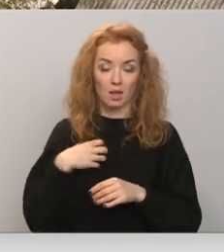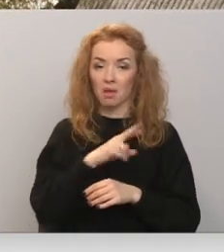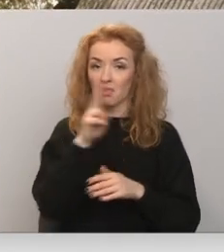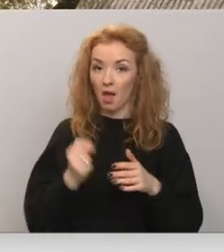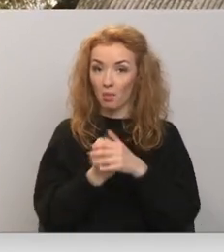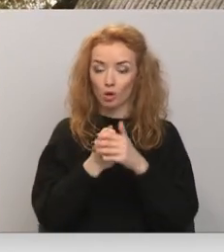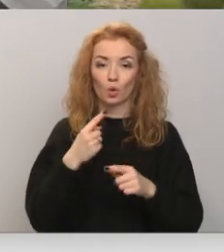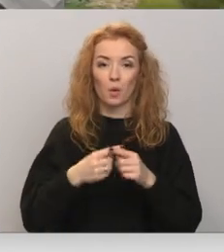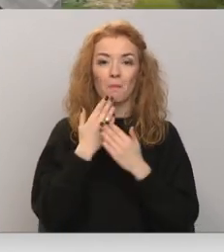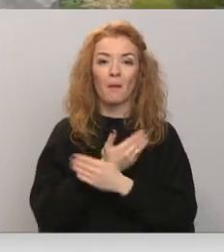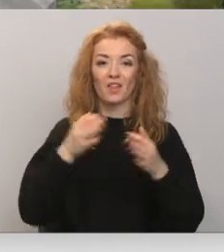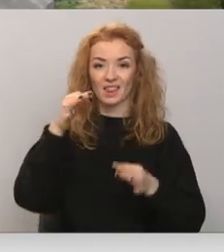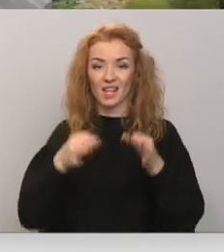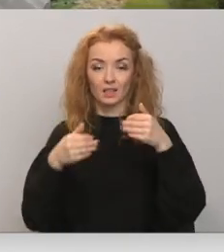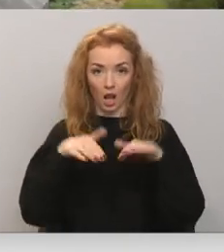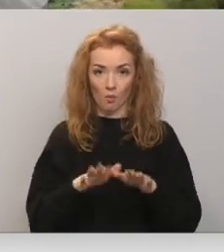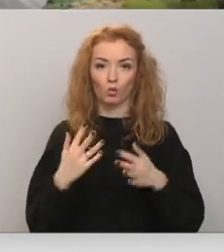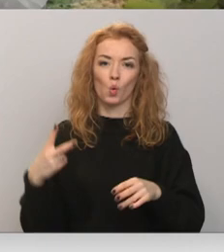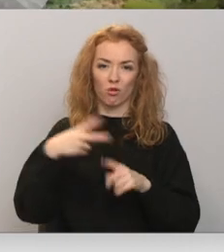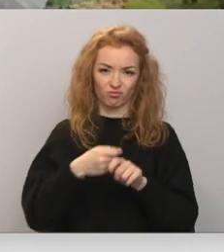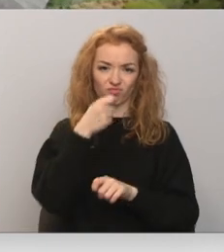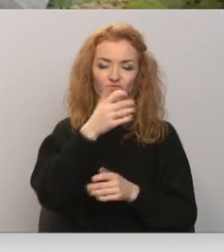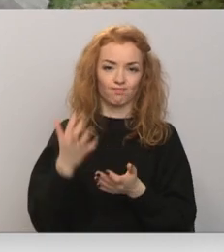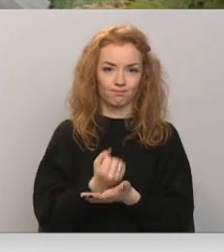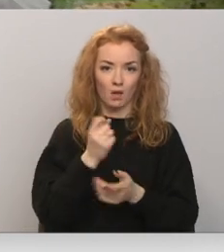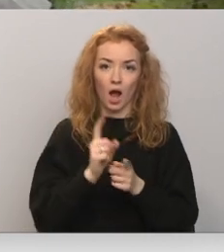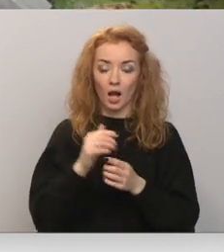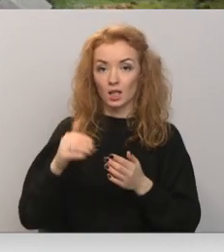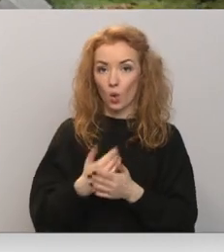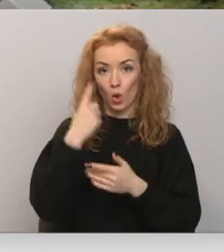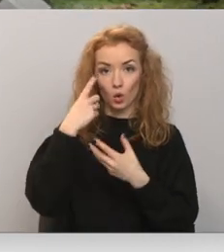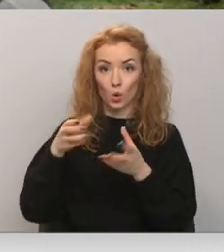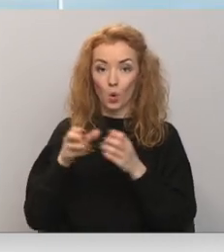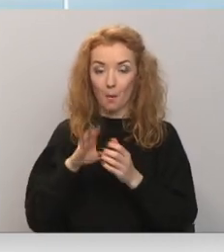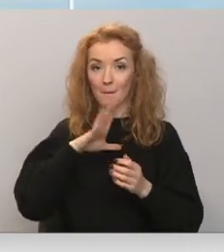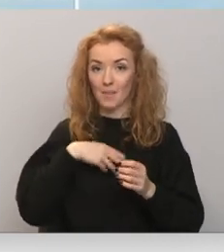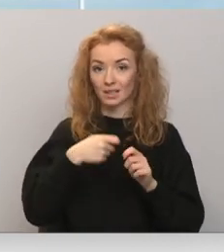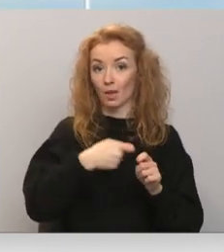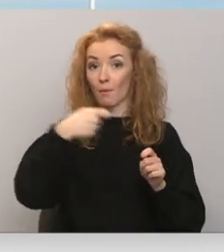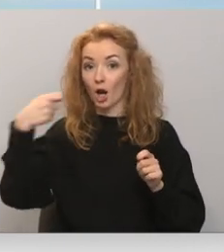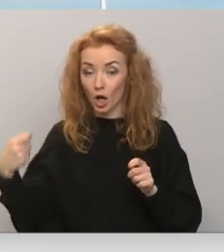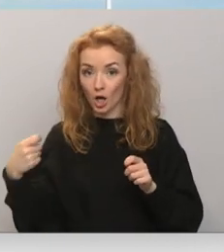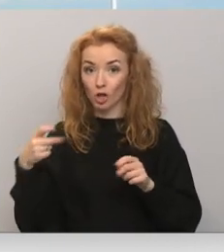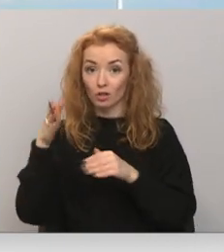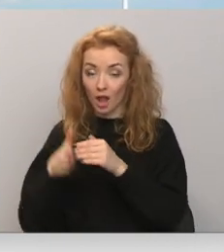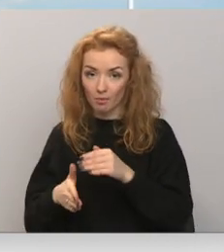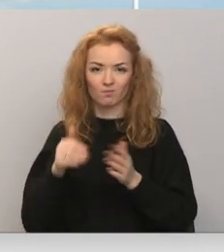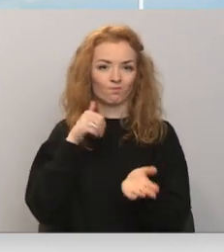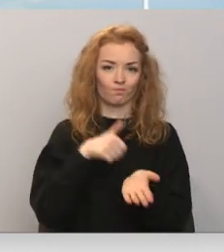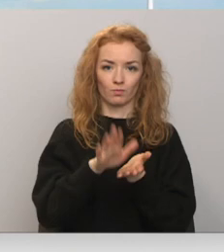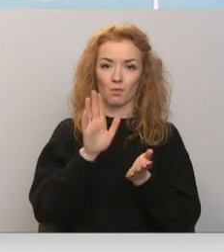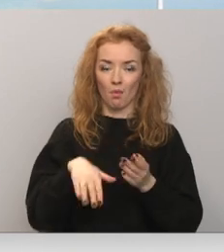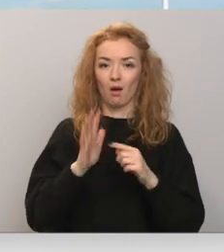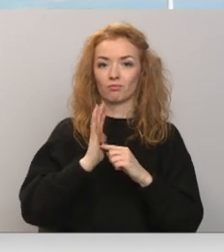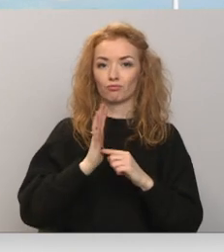pēdējais tiesas lēmums esot pārsūdzēts. Arī jaunā Dobels novada doma pēc termiņu pagarnāšanas noraidījusi ieceri par vēju